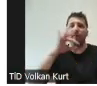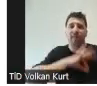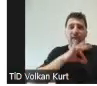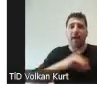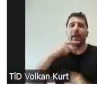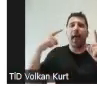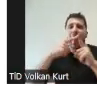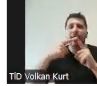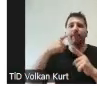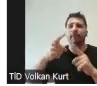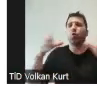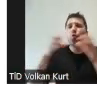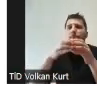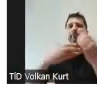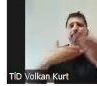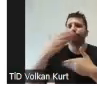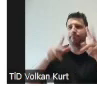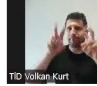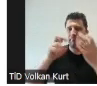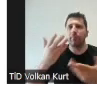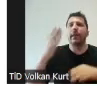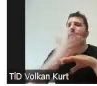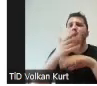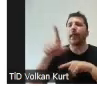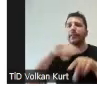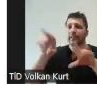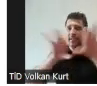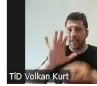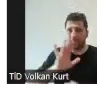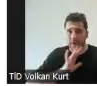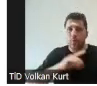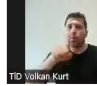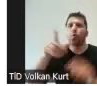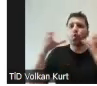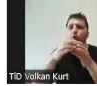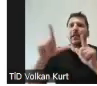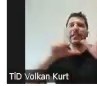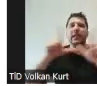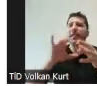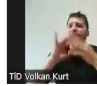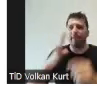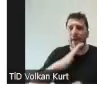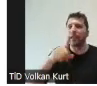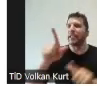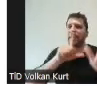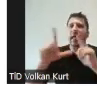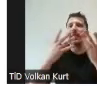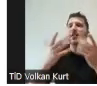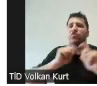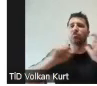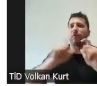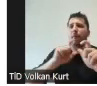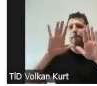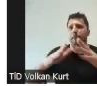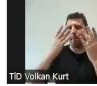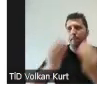hedeflediğiniz grubu tanımlar mısınız? Neden onları seçtiniz? Bu grupların ihtiyaçları neler? Bu ihtiyaçlara nasıl cevap vereceksiniz?